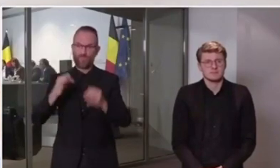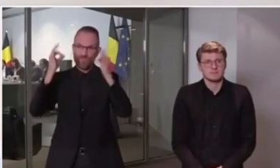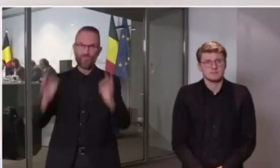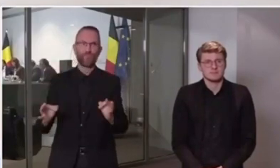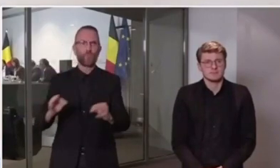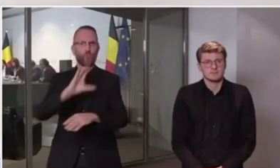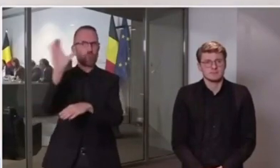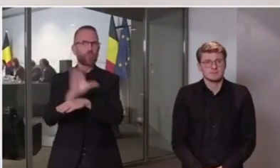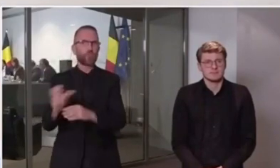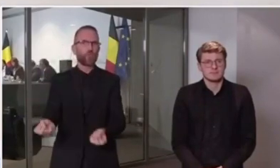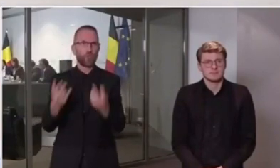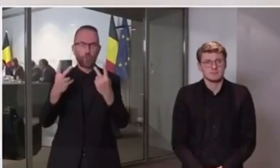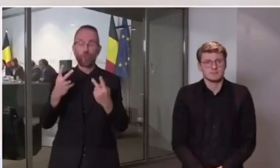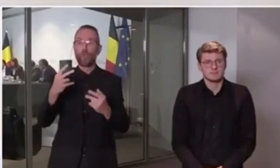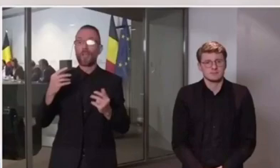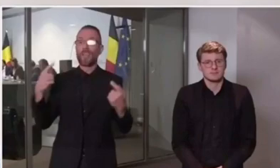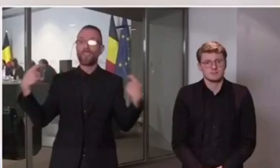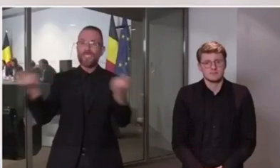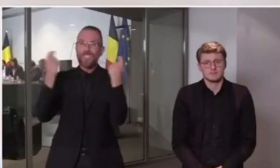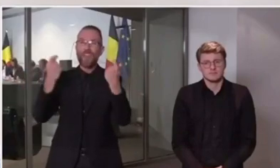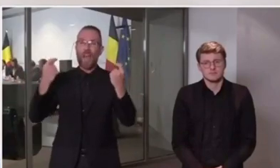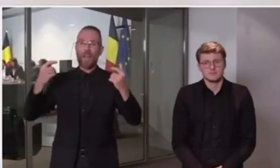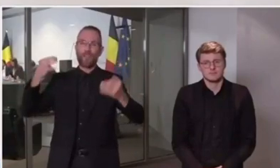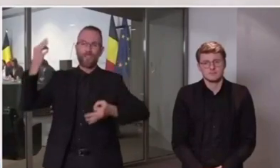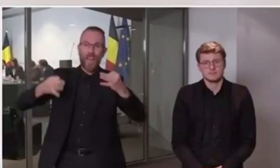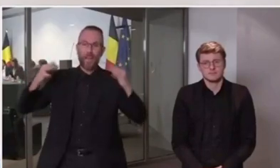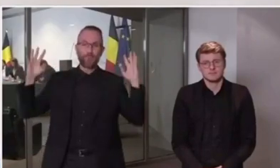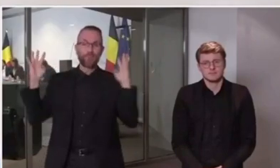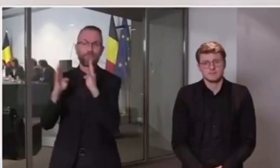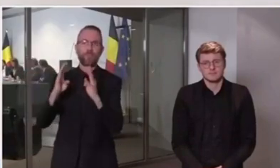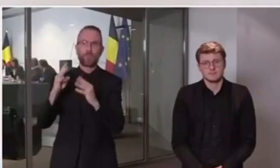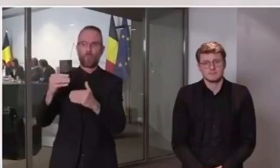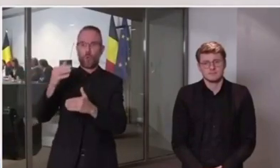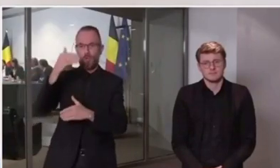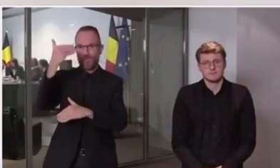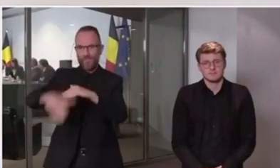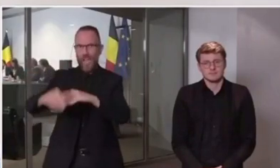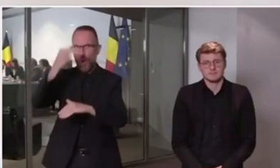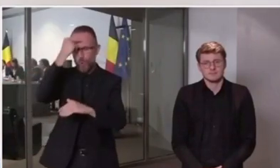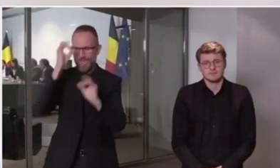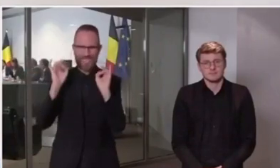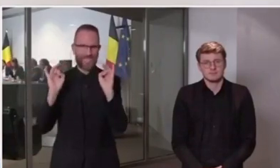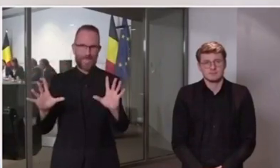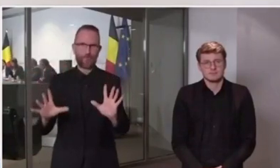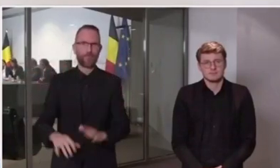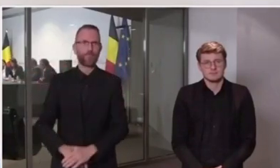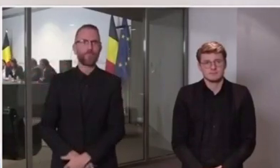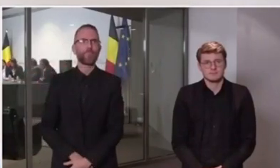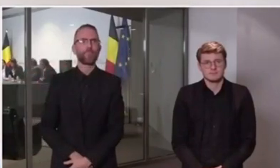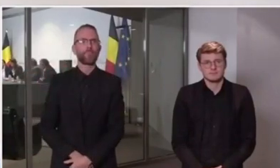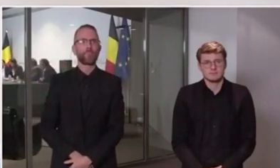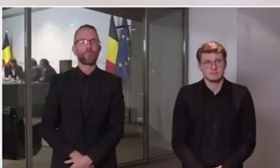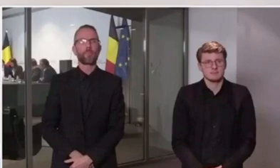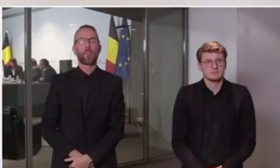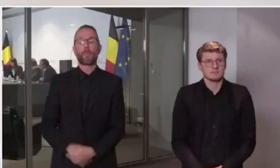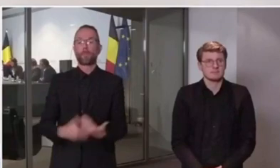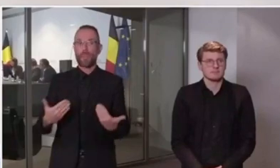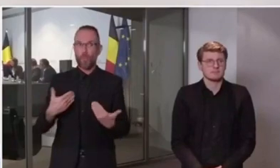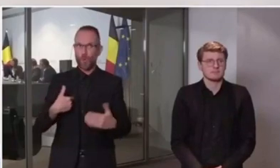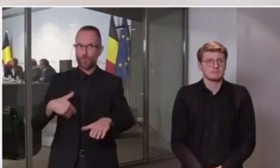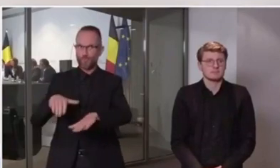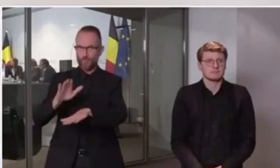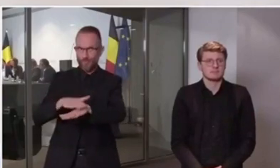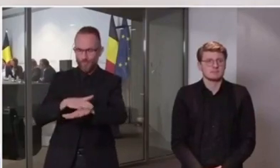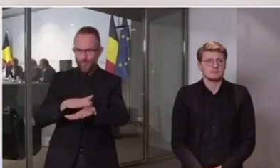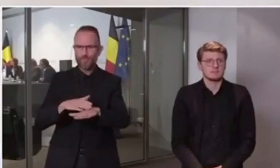J'ai rappelé plus tôt les règles relatives au monde du travail et celles-ci resteront d'application jusqu'à ce que des protocoles d'accord puissent être